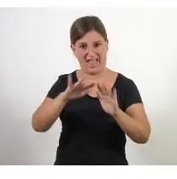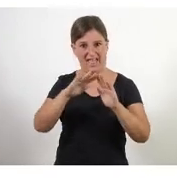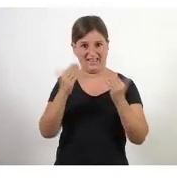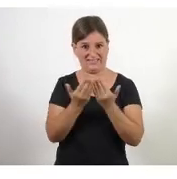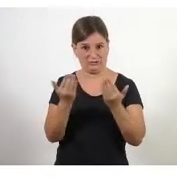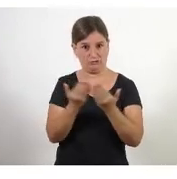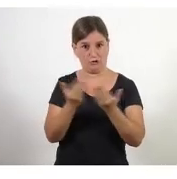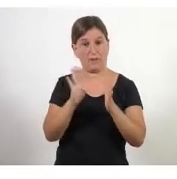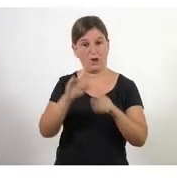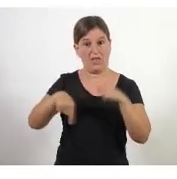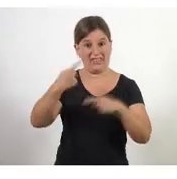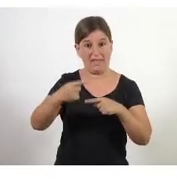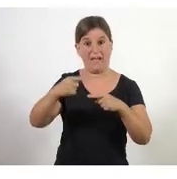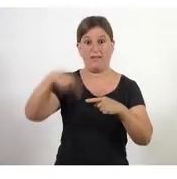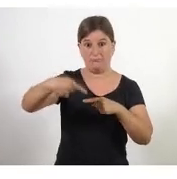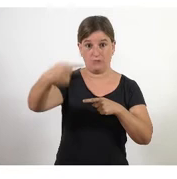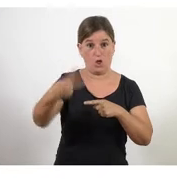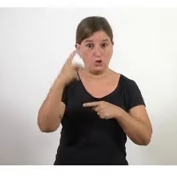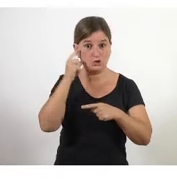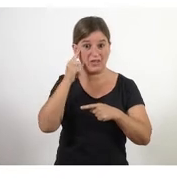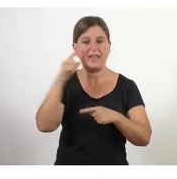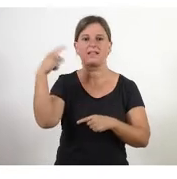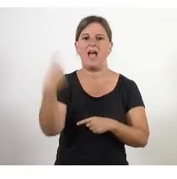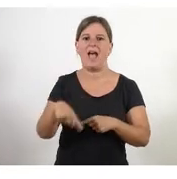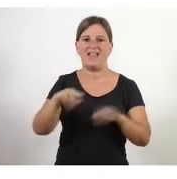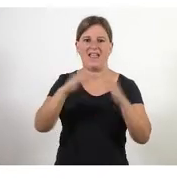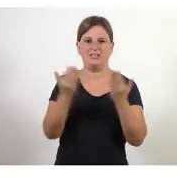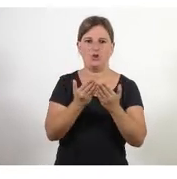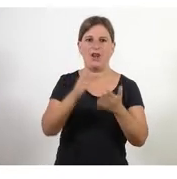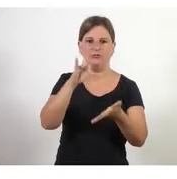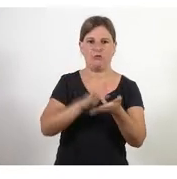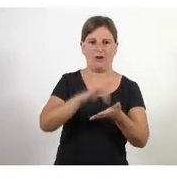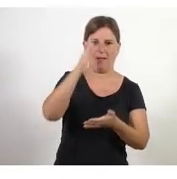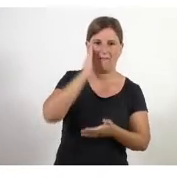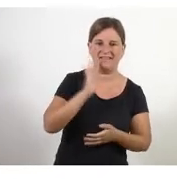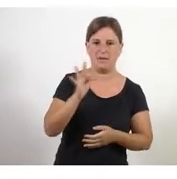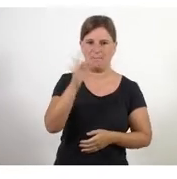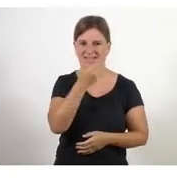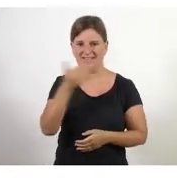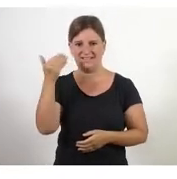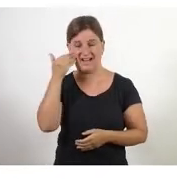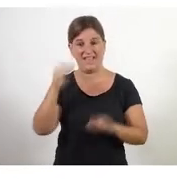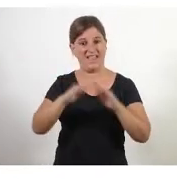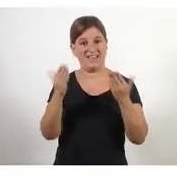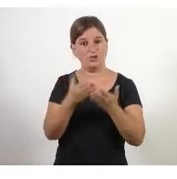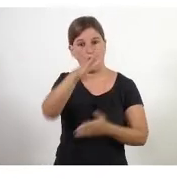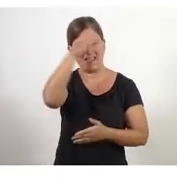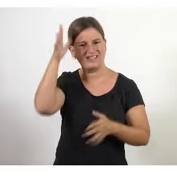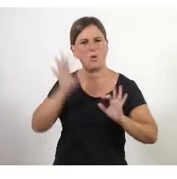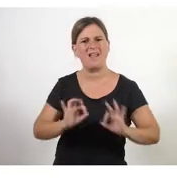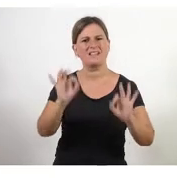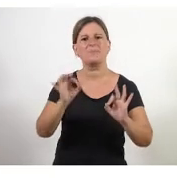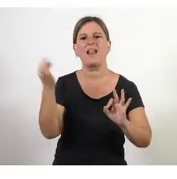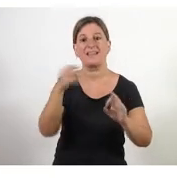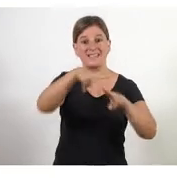tindrem tallers en horari de matí i de tarda. Una de les coses que fa molt especial l'Escola d'Estiu és que a cadascun